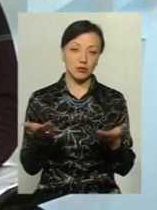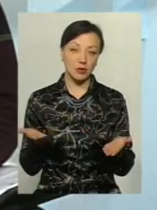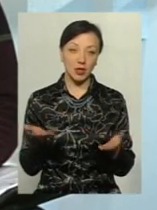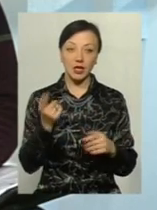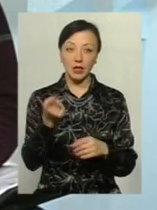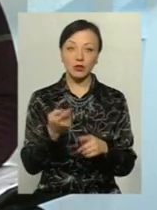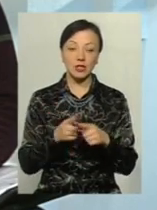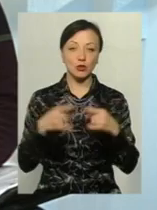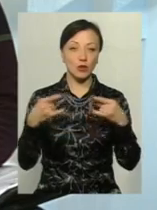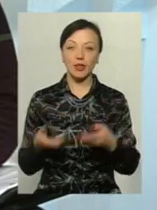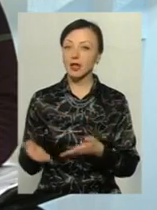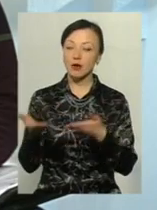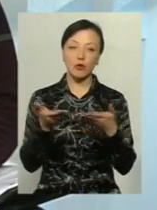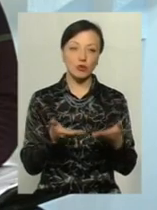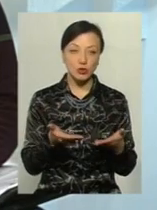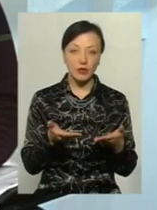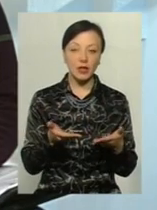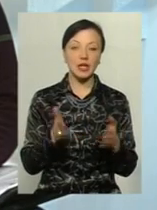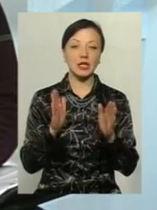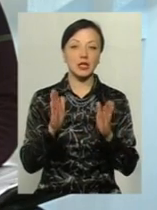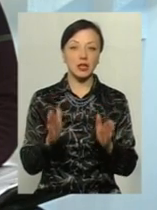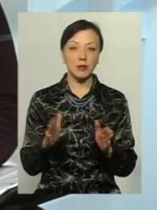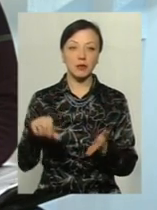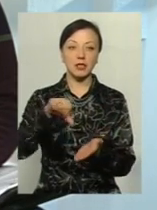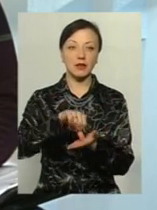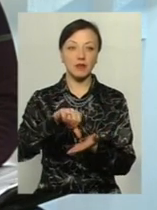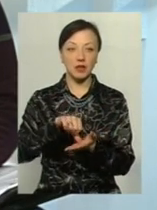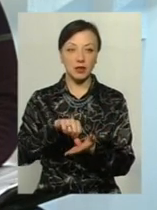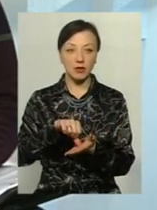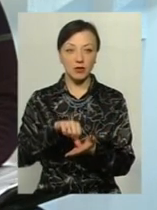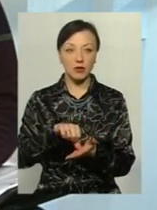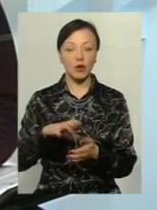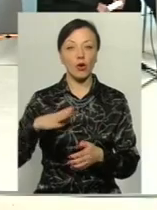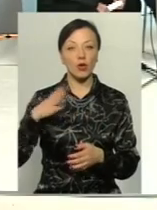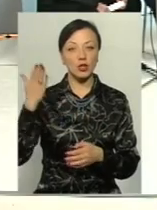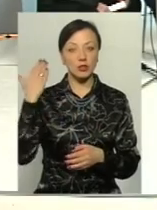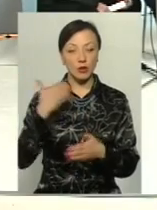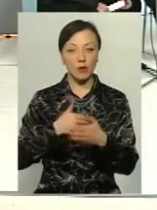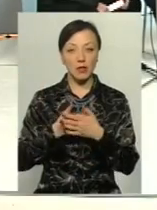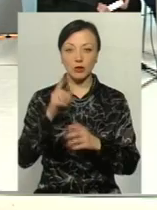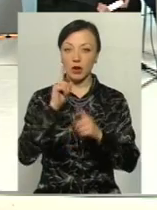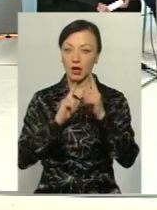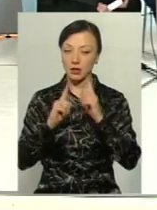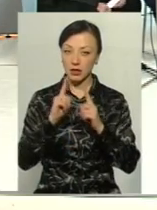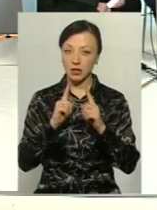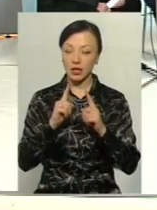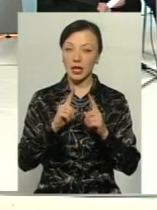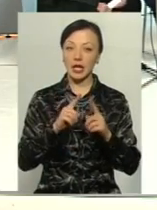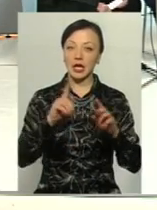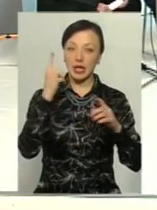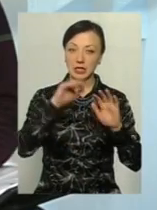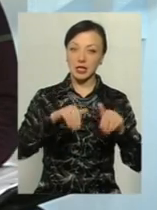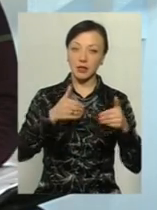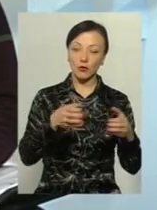Їх до цієї студії не запрошували. Запрошували представників колишньої громадської ради, ініціативну